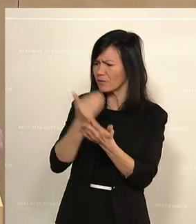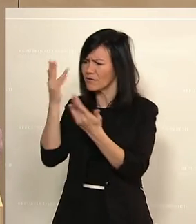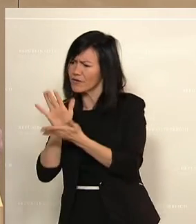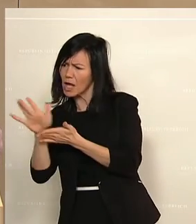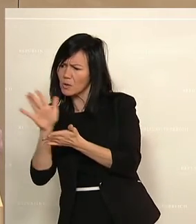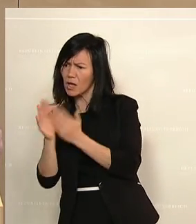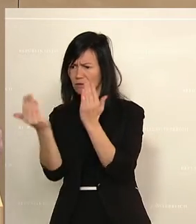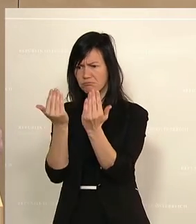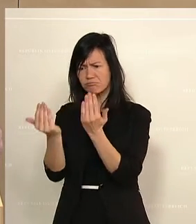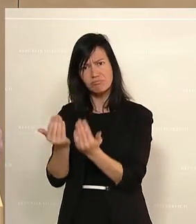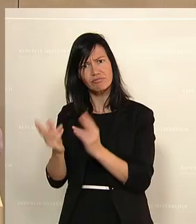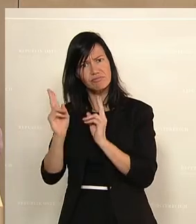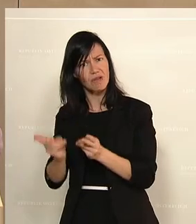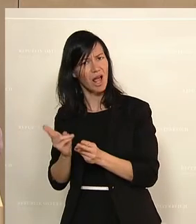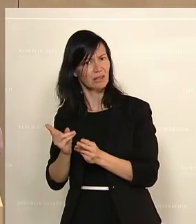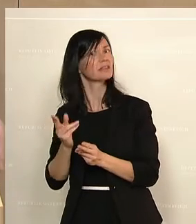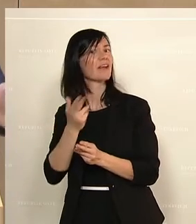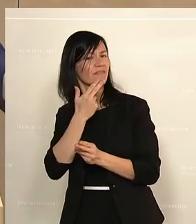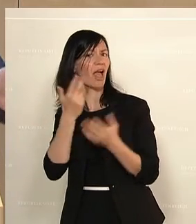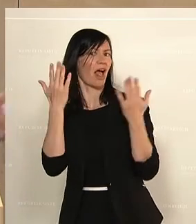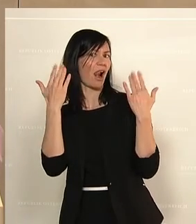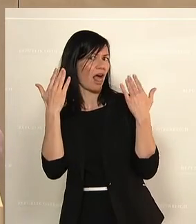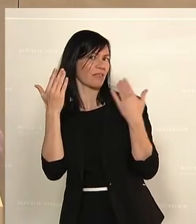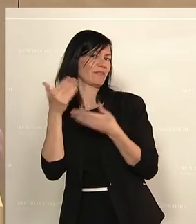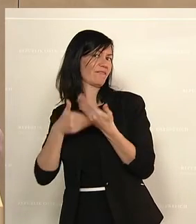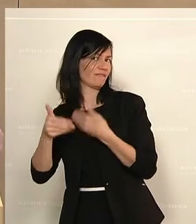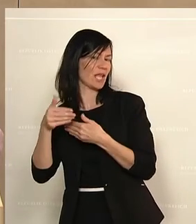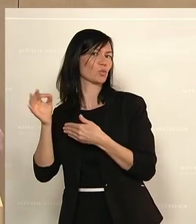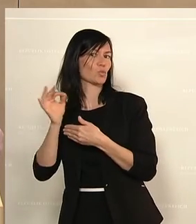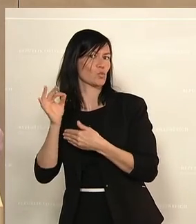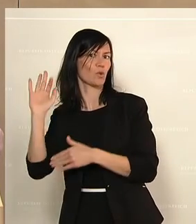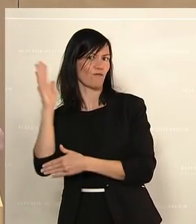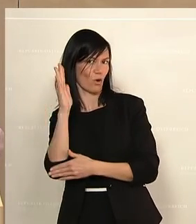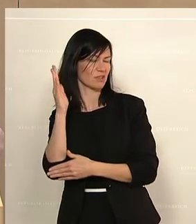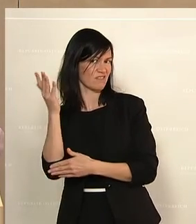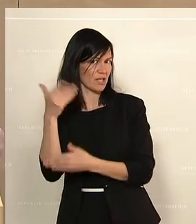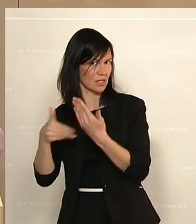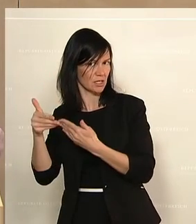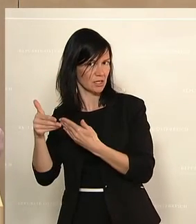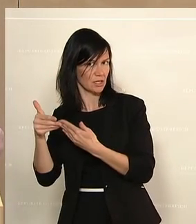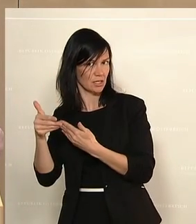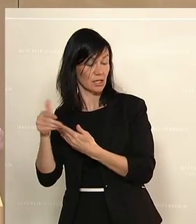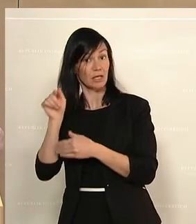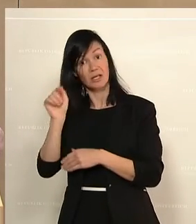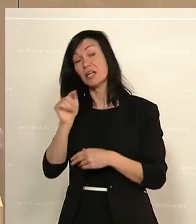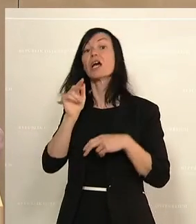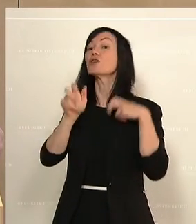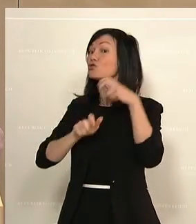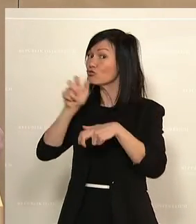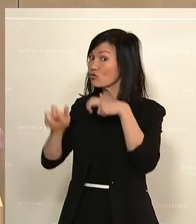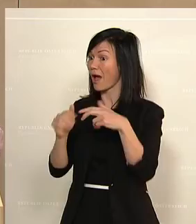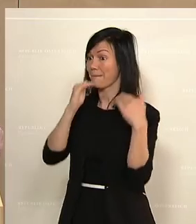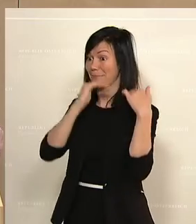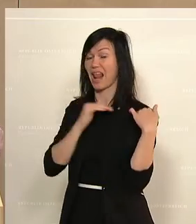natürlich auch mehr Kosten. Wahrheit, hinsichtlich der Steuerbelastung der Land- und Forstwirte sollte sich